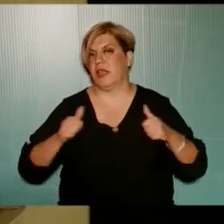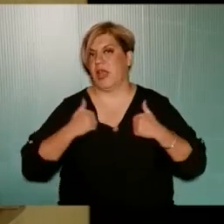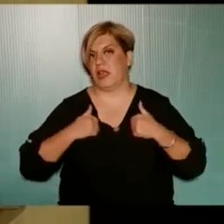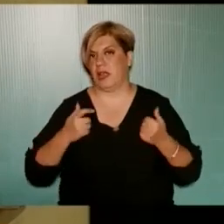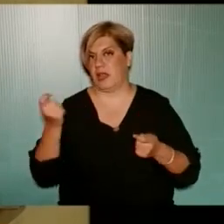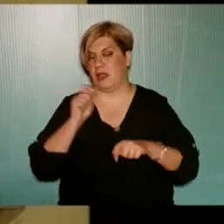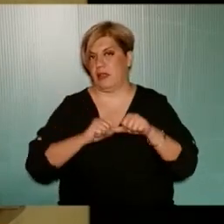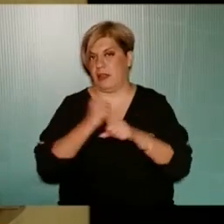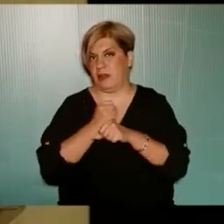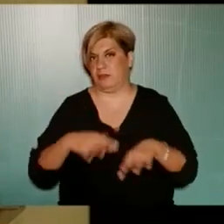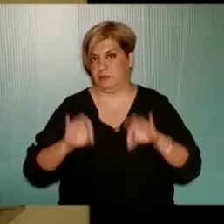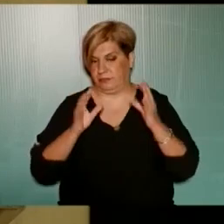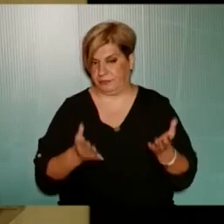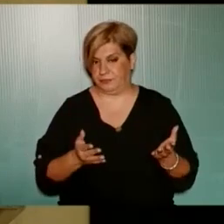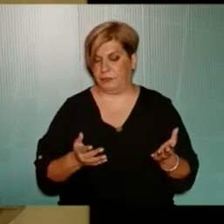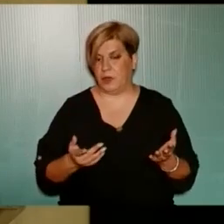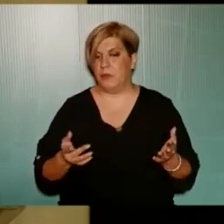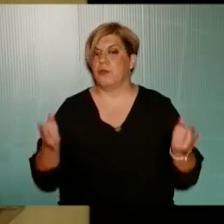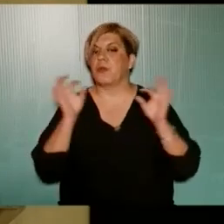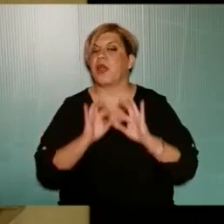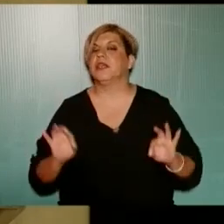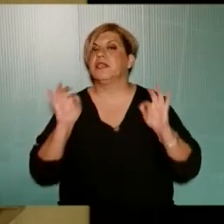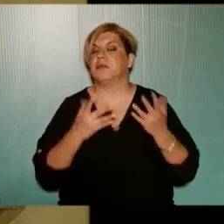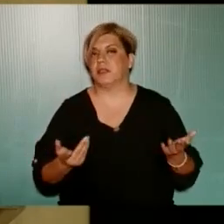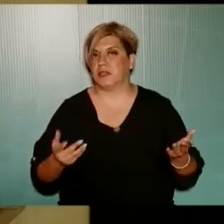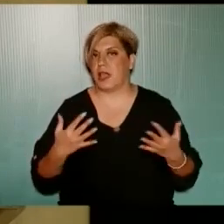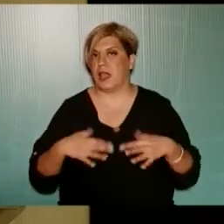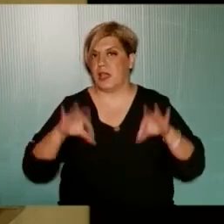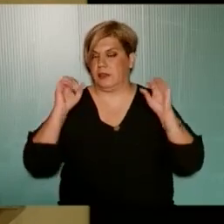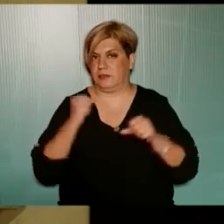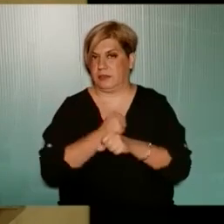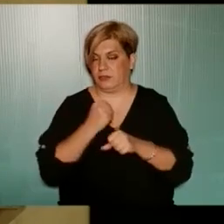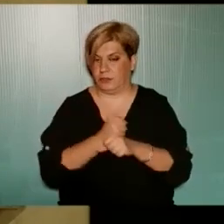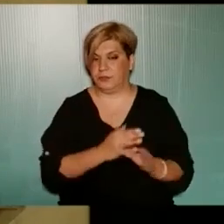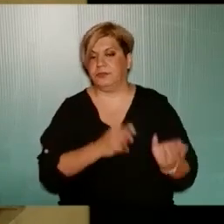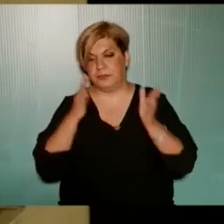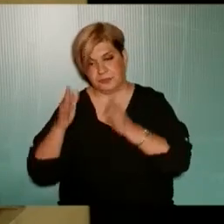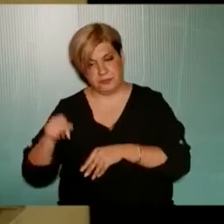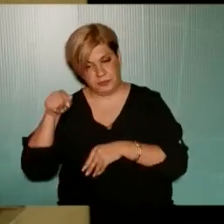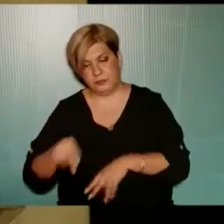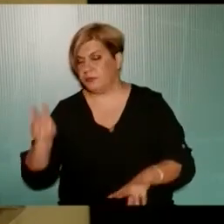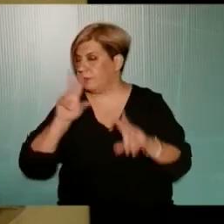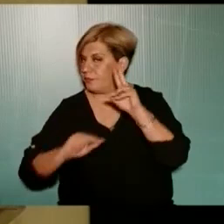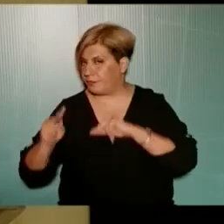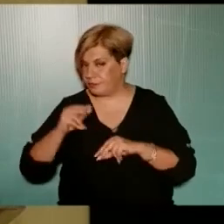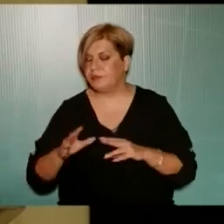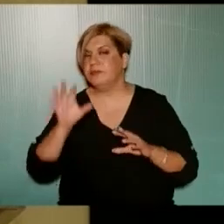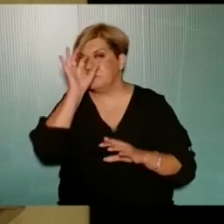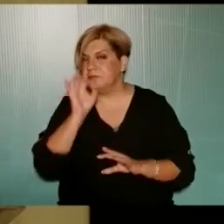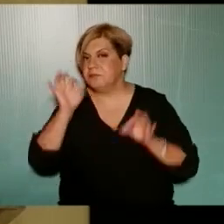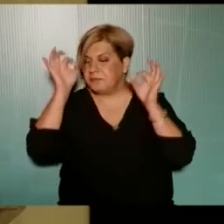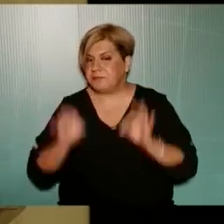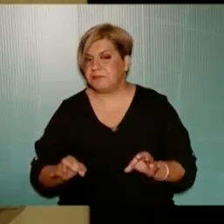έργα. Πώς προετοίμασε δηλαδή την έναρξη των εργασιών. Και ερχόμαστε τώρα να συζητήσουμε και στο διατάφτα